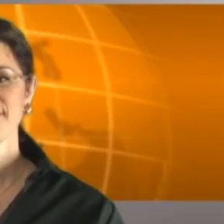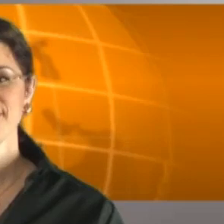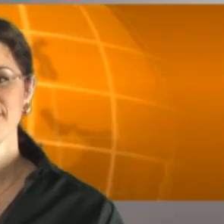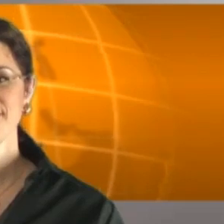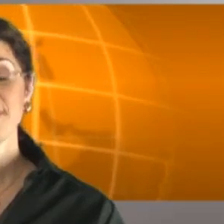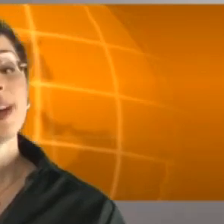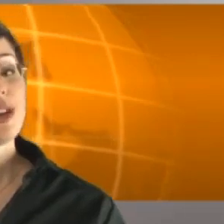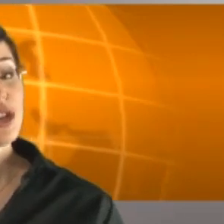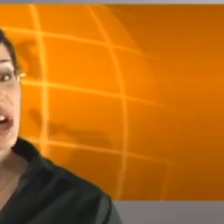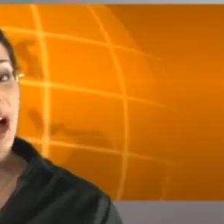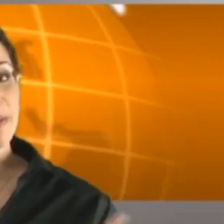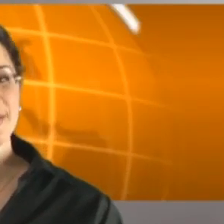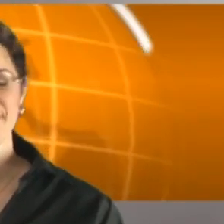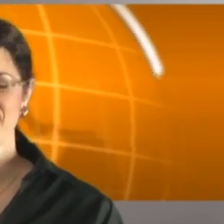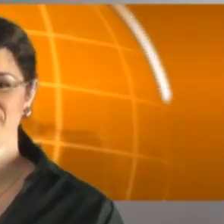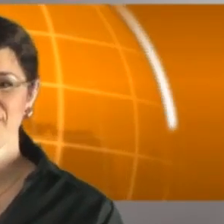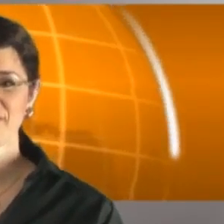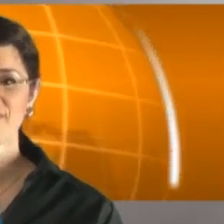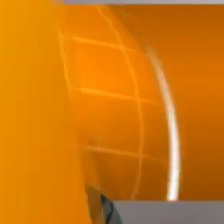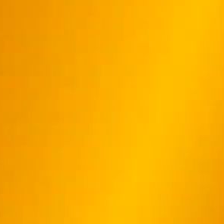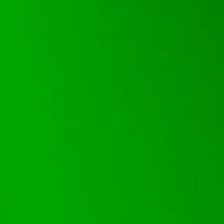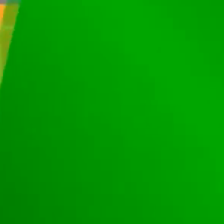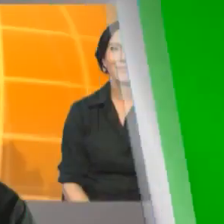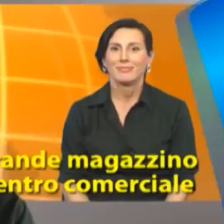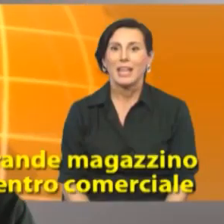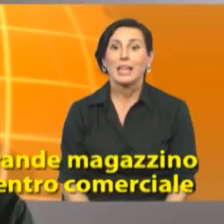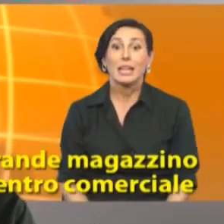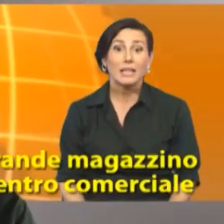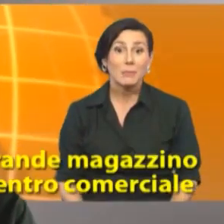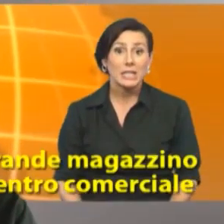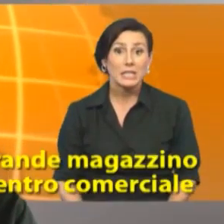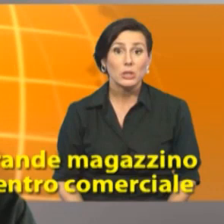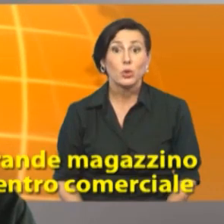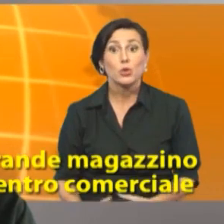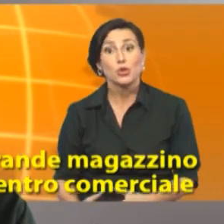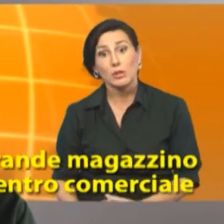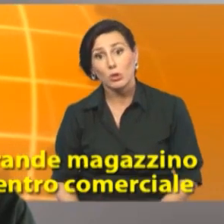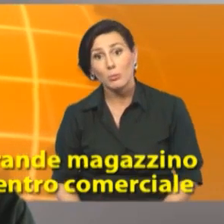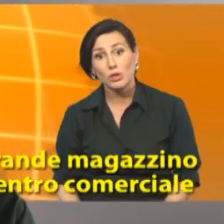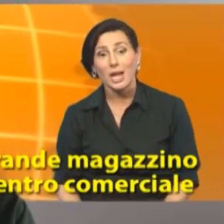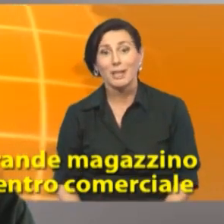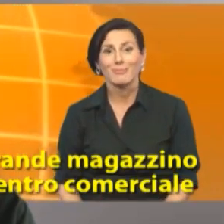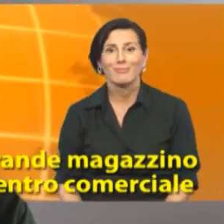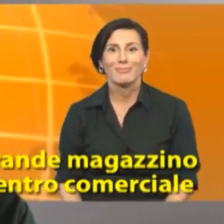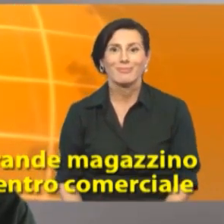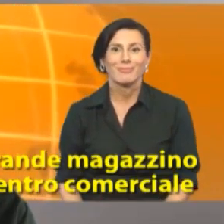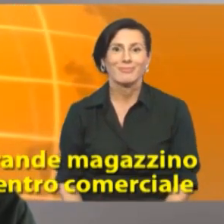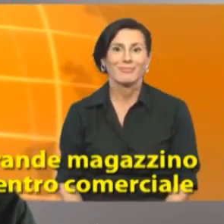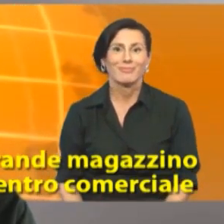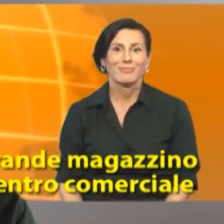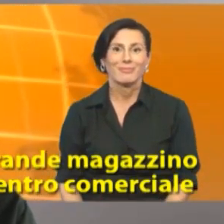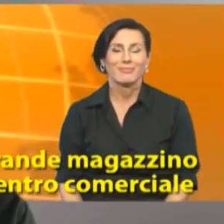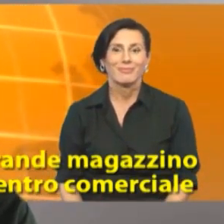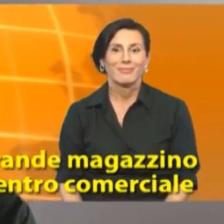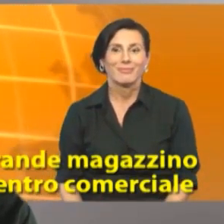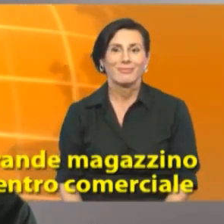shop grande magazzino centro commerciale